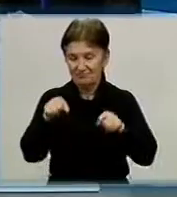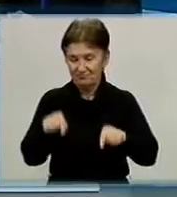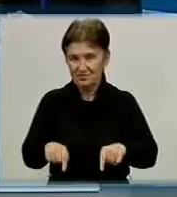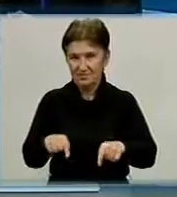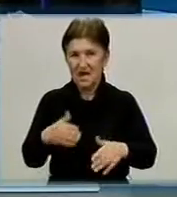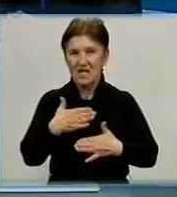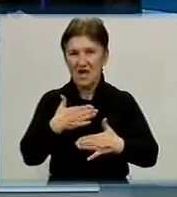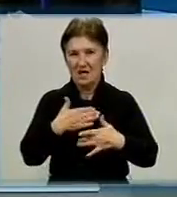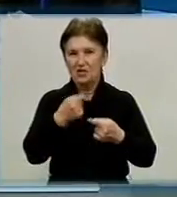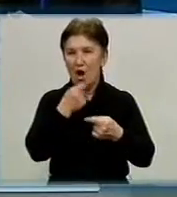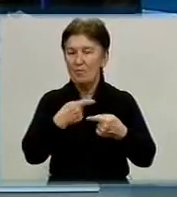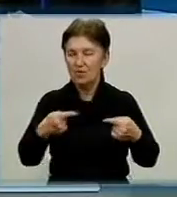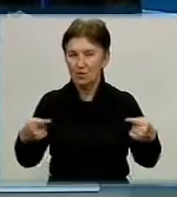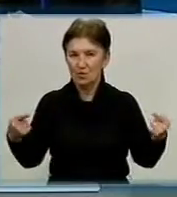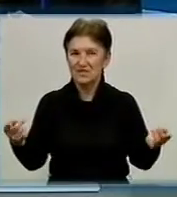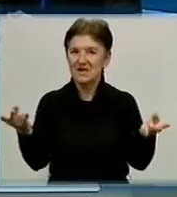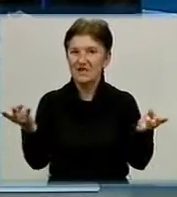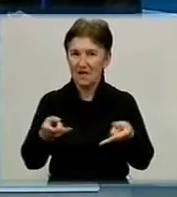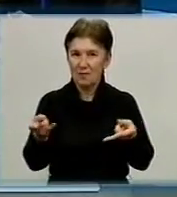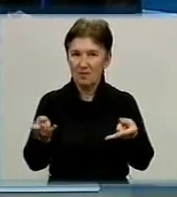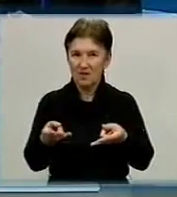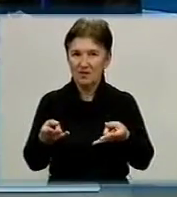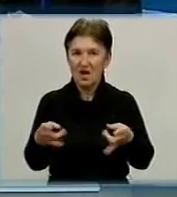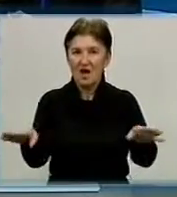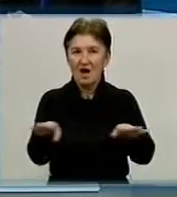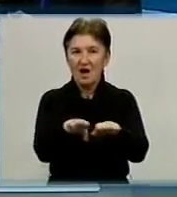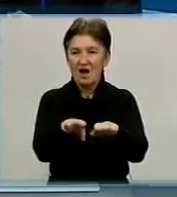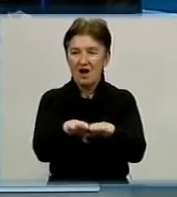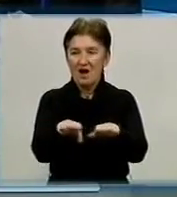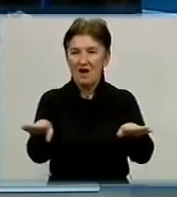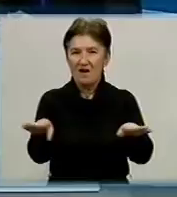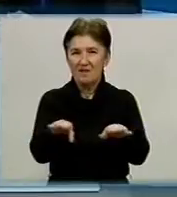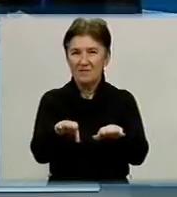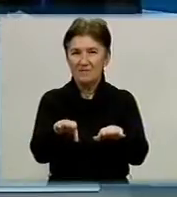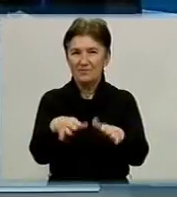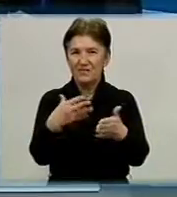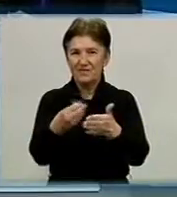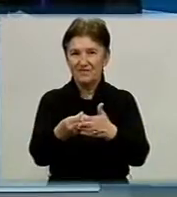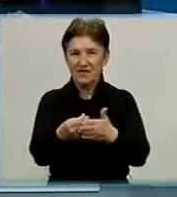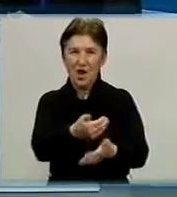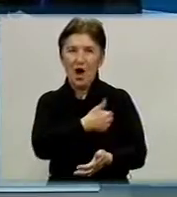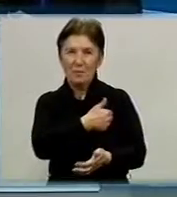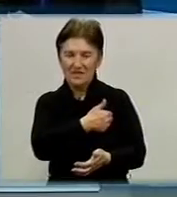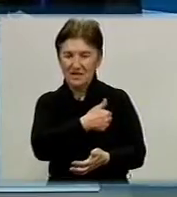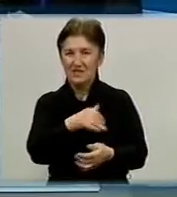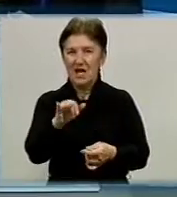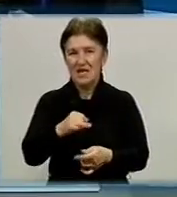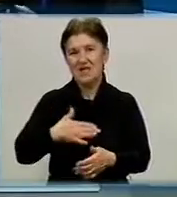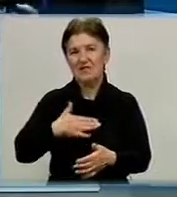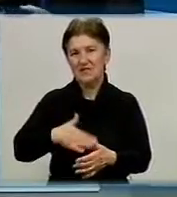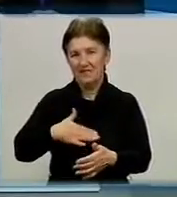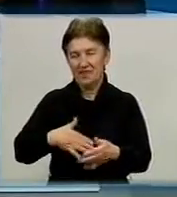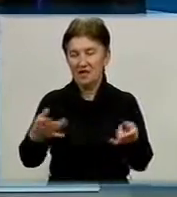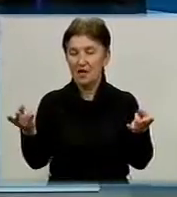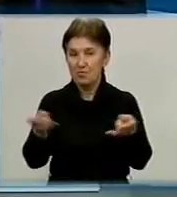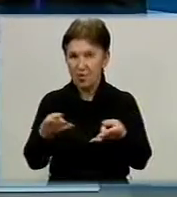нашої продукції. Треба вирівнювати свої апетити і задовольняти потребу